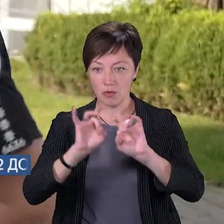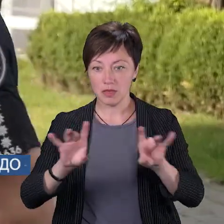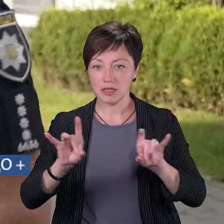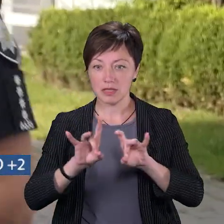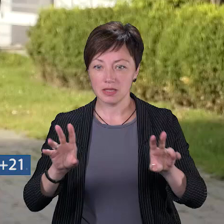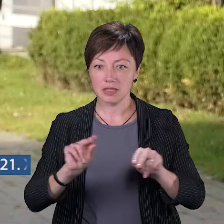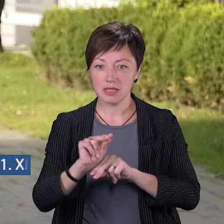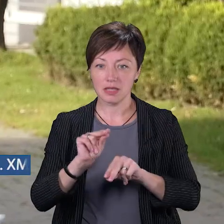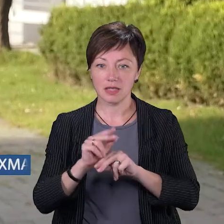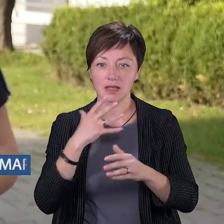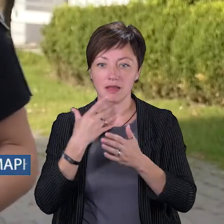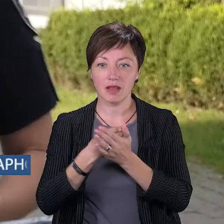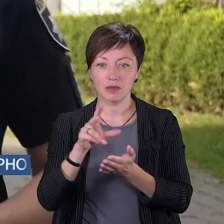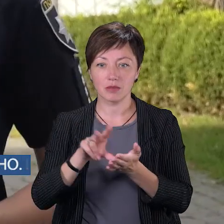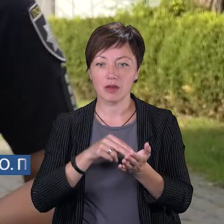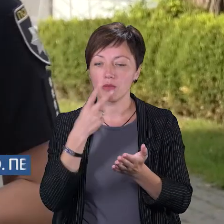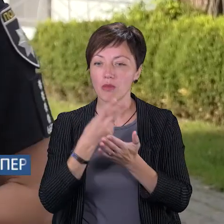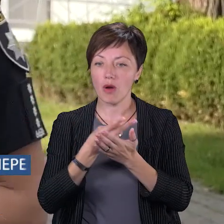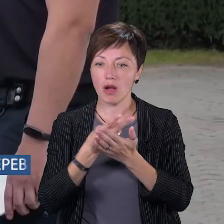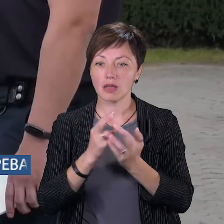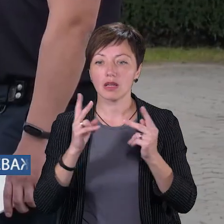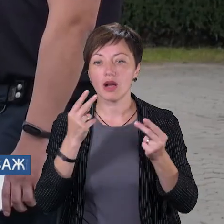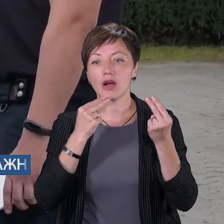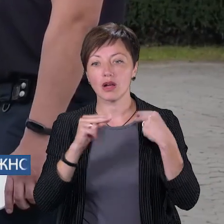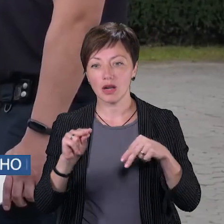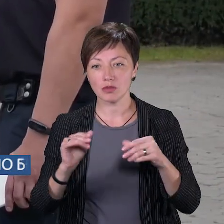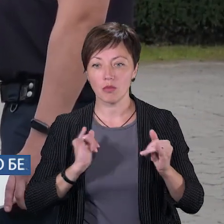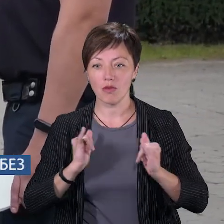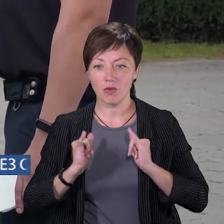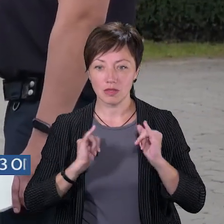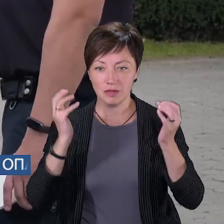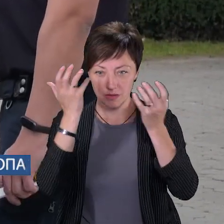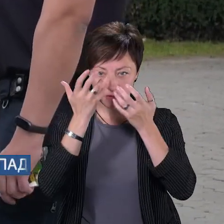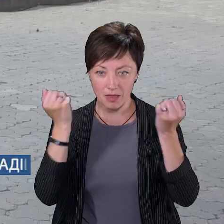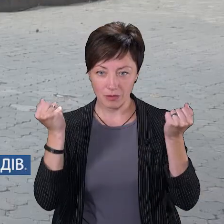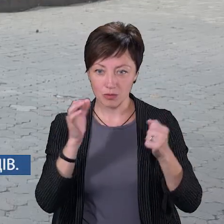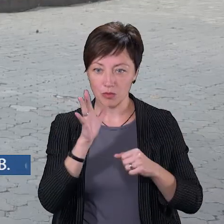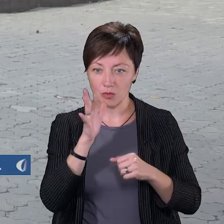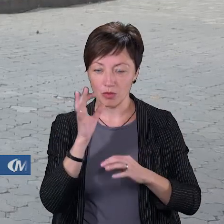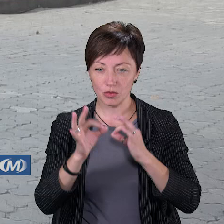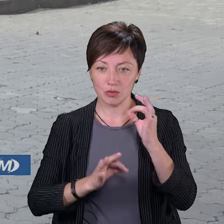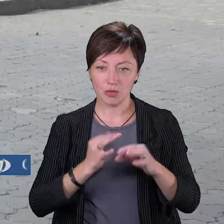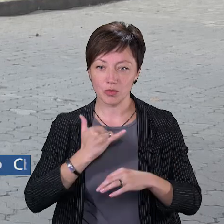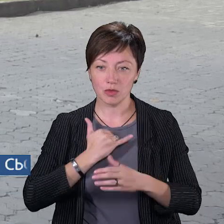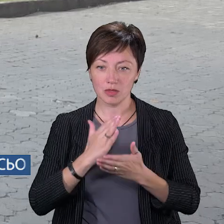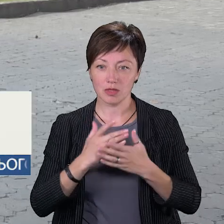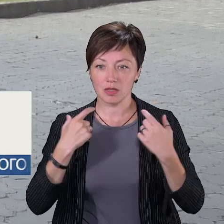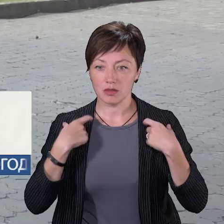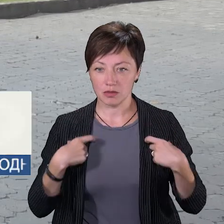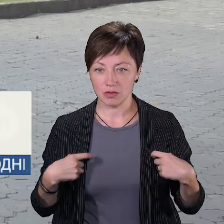заняття та на власному прикладі показують, як краще поводитись у темну пору доби. У нас є рюкзаки